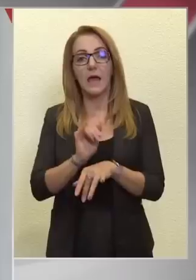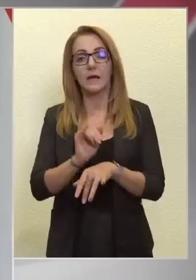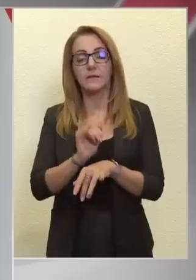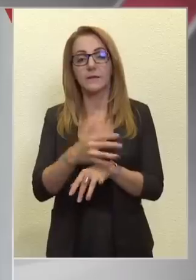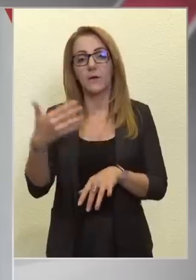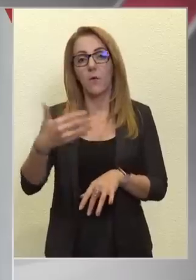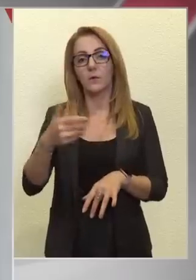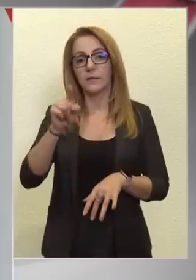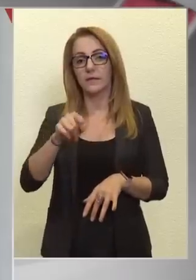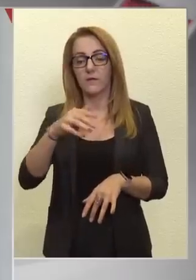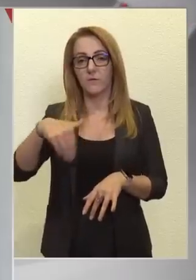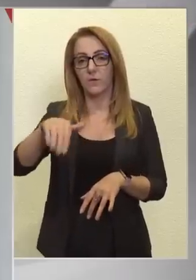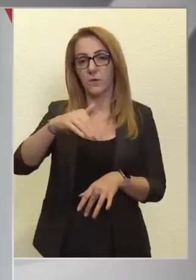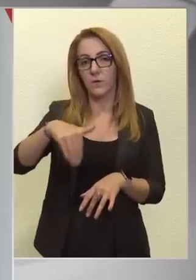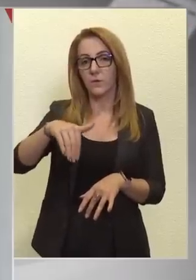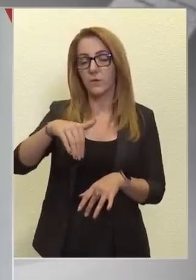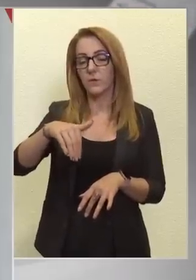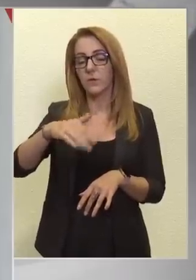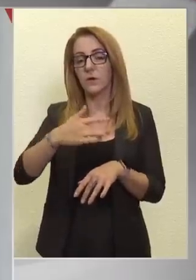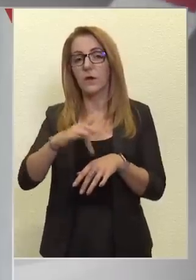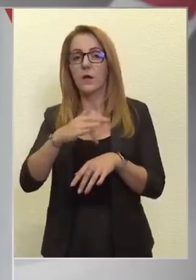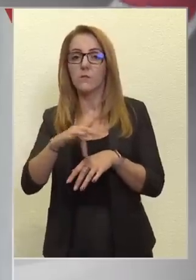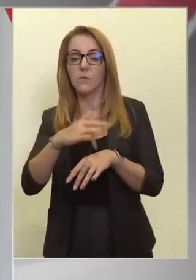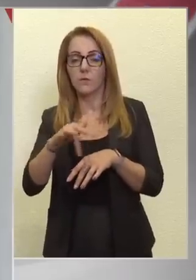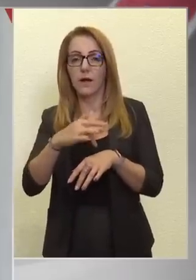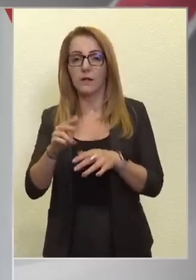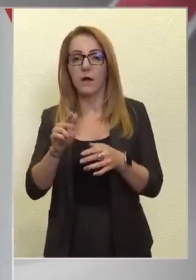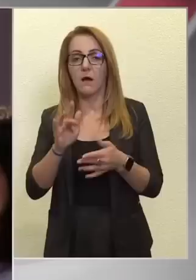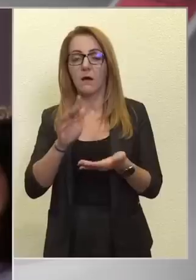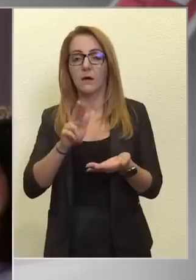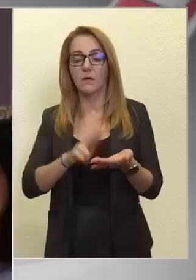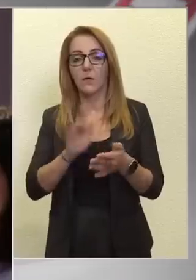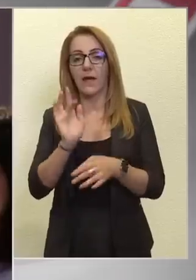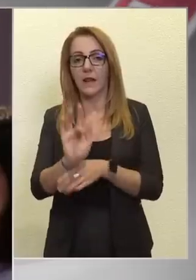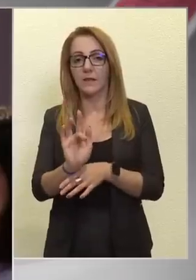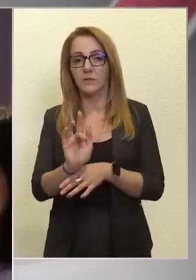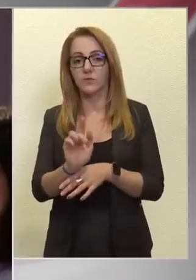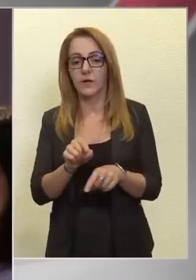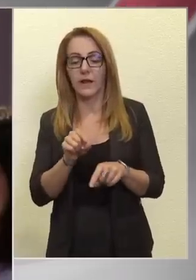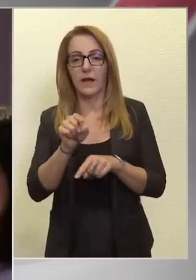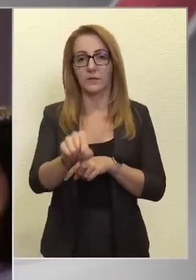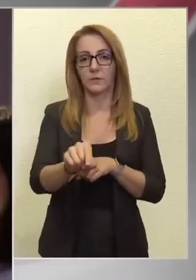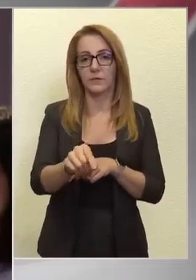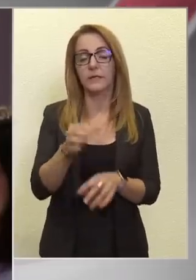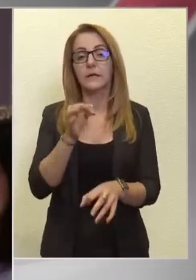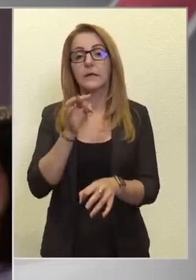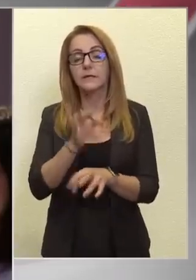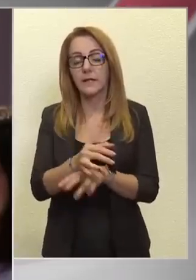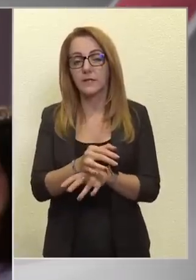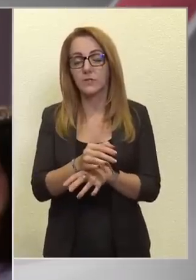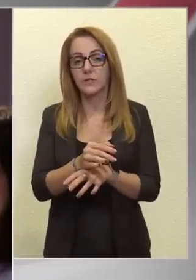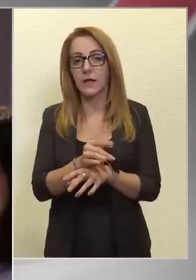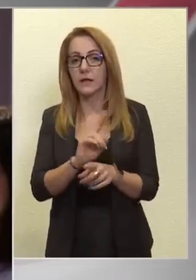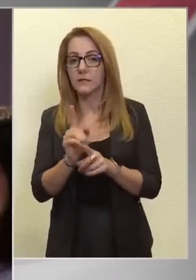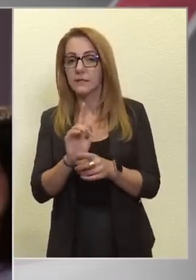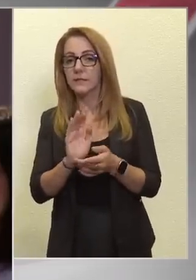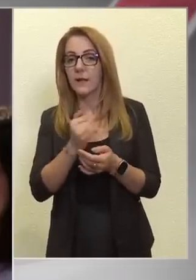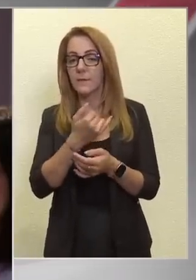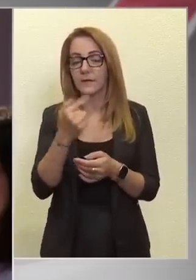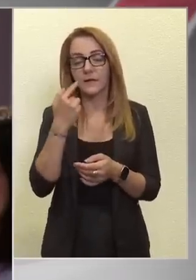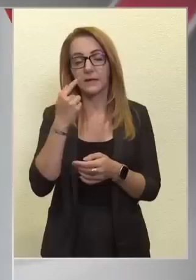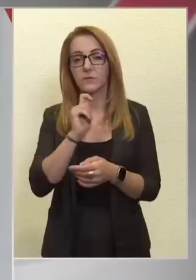főkörül próbálnak megjogállásan átjutni a kerítésem. Szerencsére szinte mindenkit sikerül